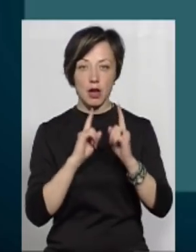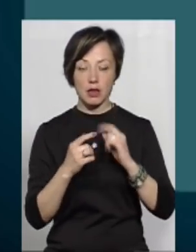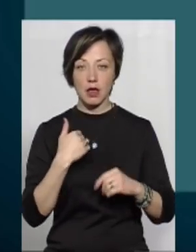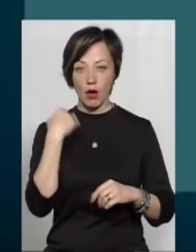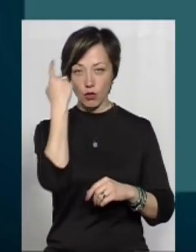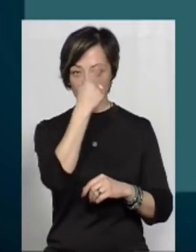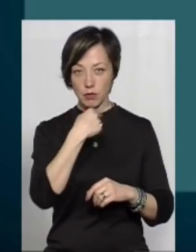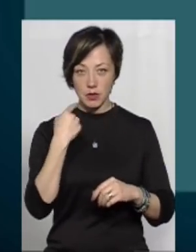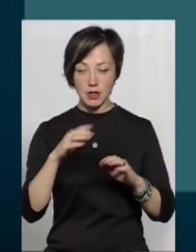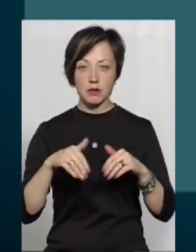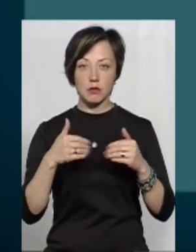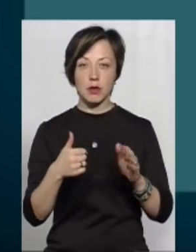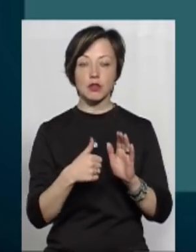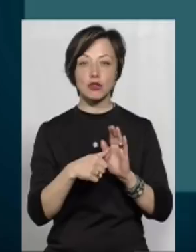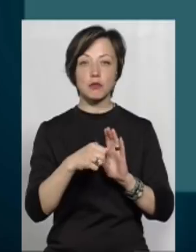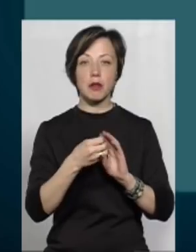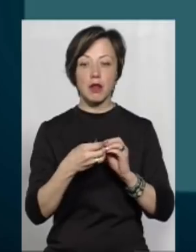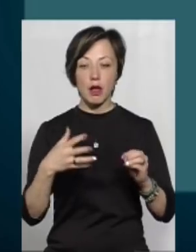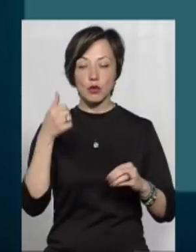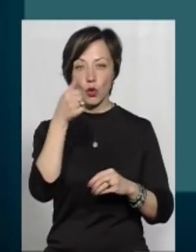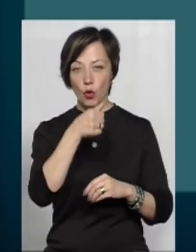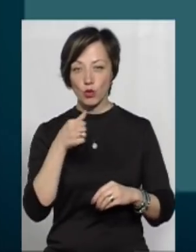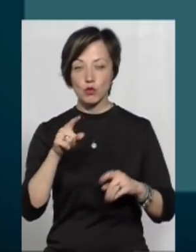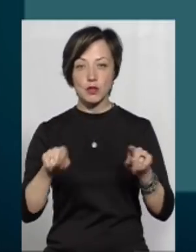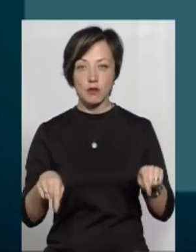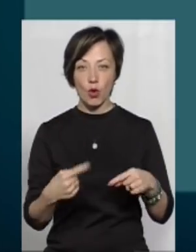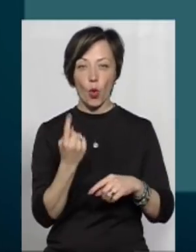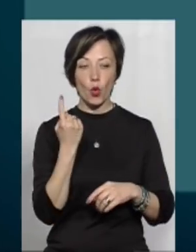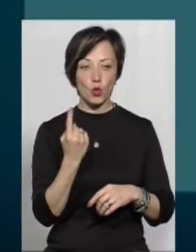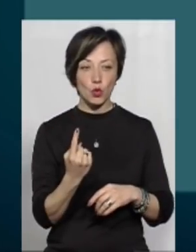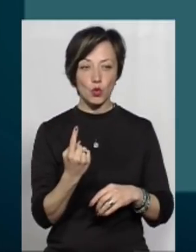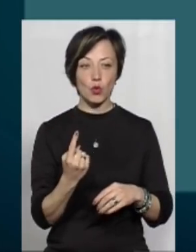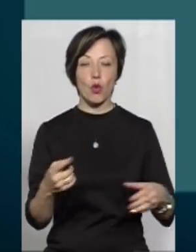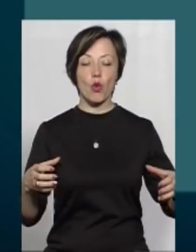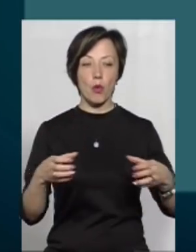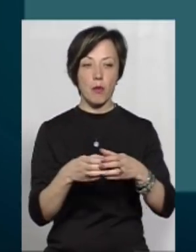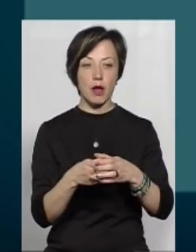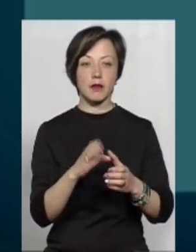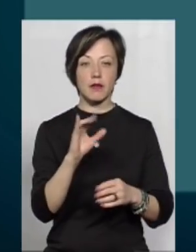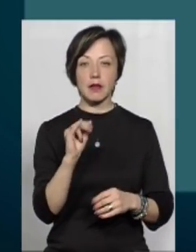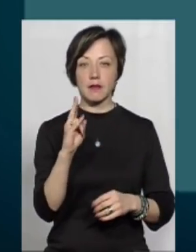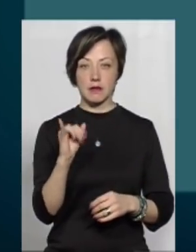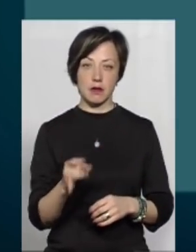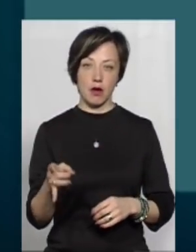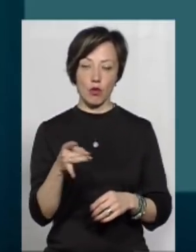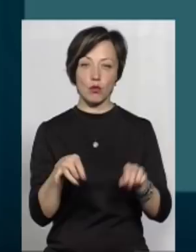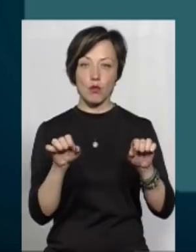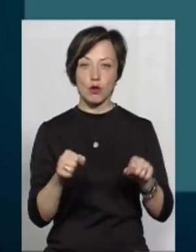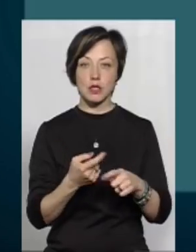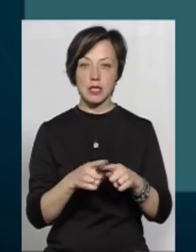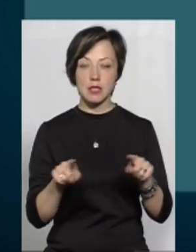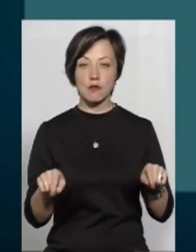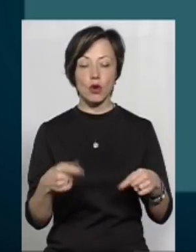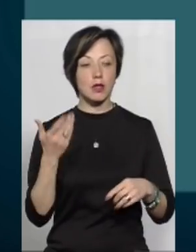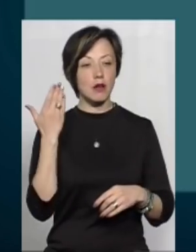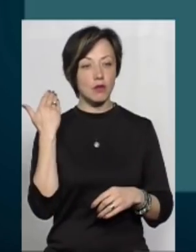мініціювали ще з 15-го року і за те, щоб створити одну повноцінну громаду в Вінковецькому районі. Можна це було створити